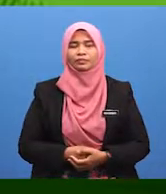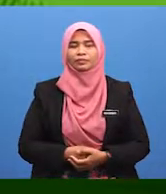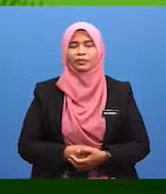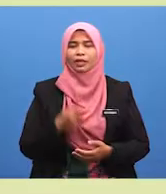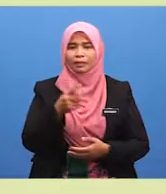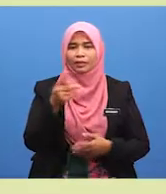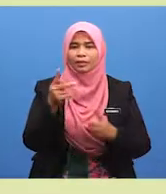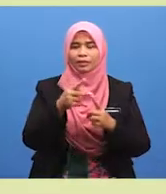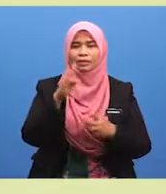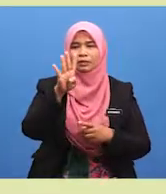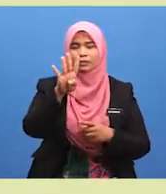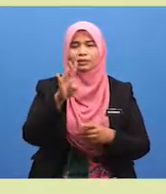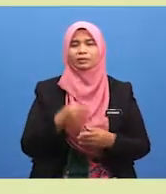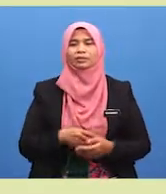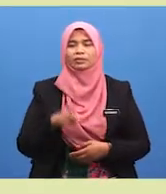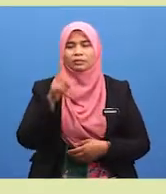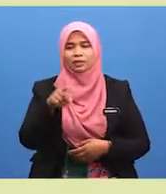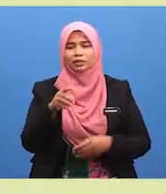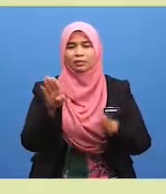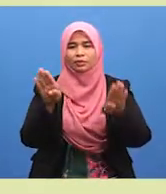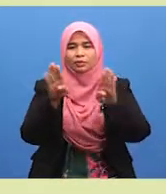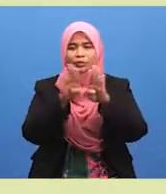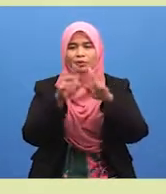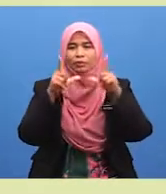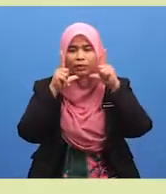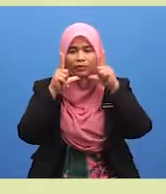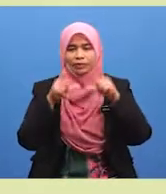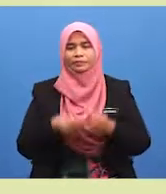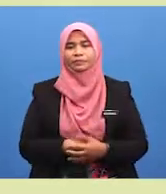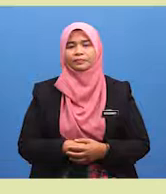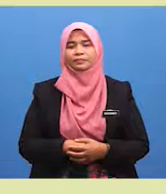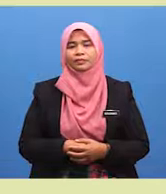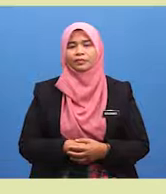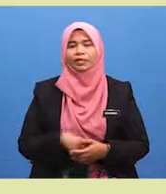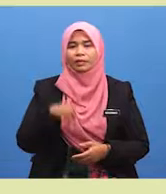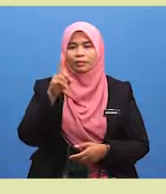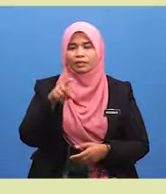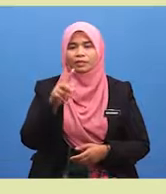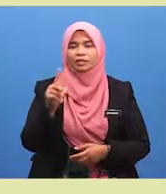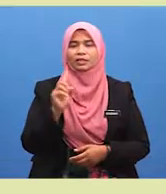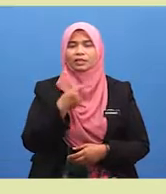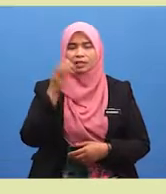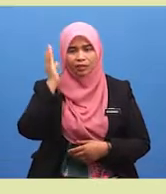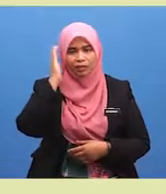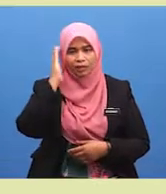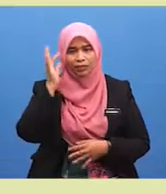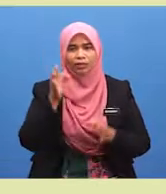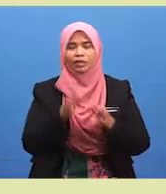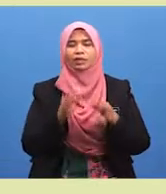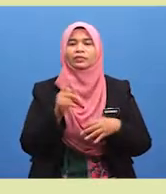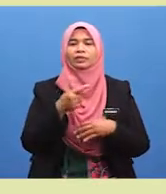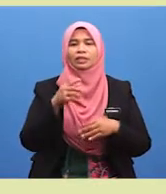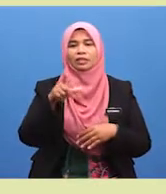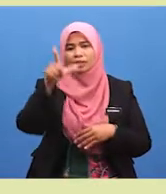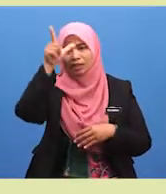perkara keempat, kita hendaklah menutup aurat. Pastikan kita tahu sekiranya